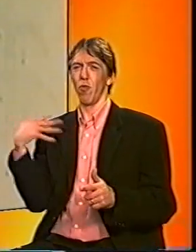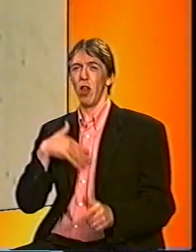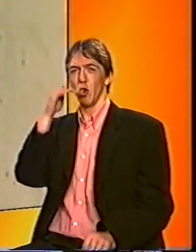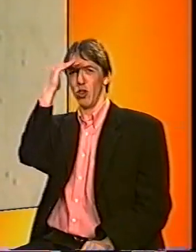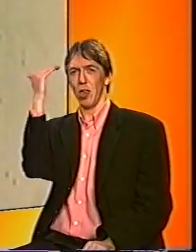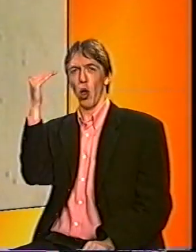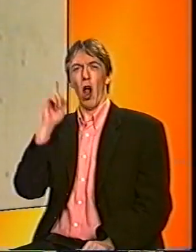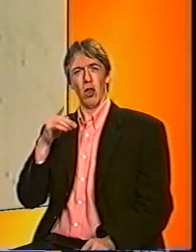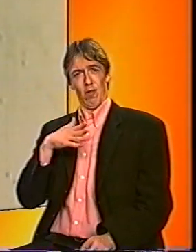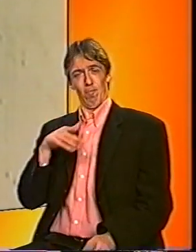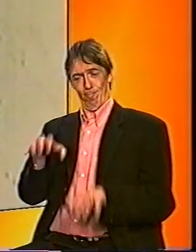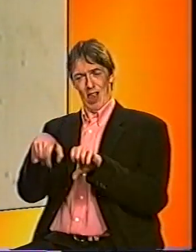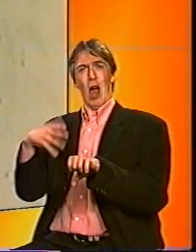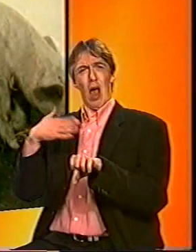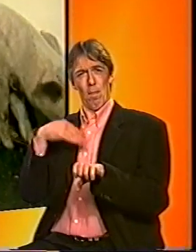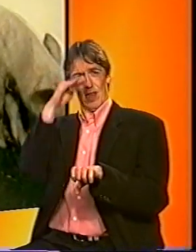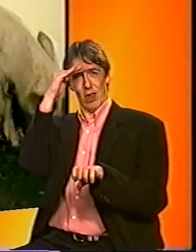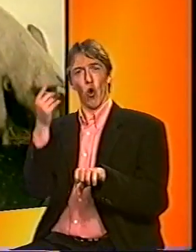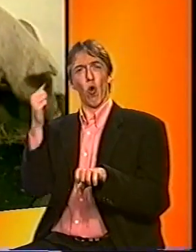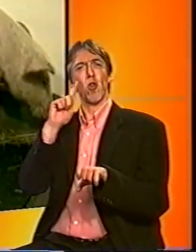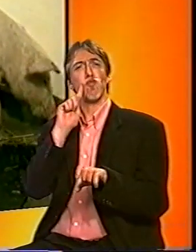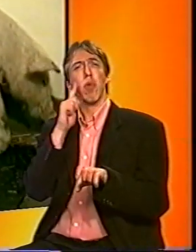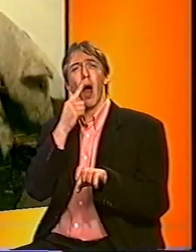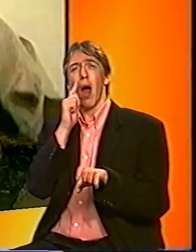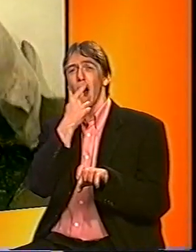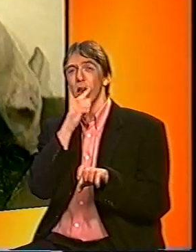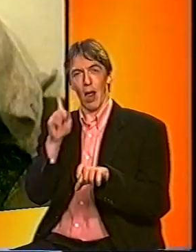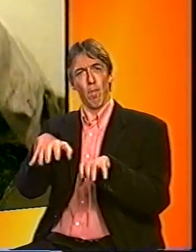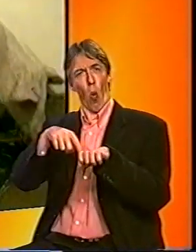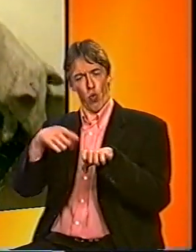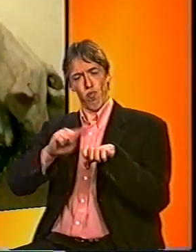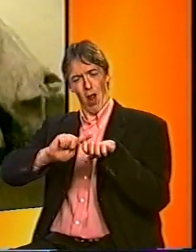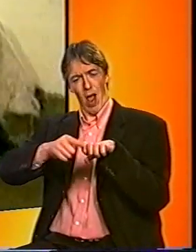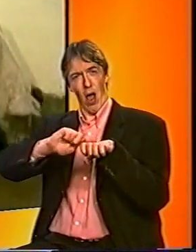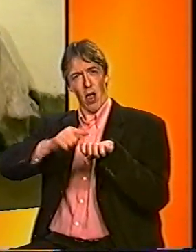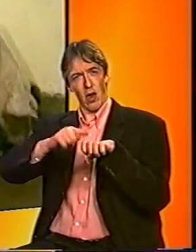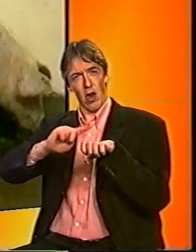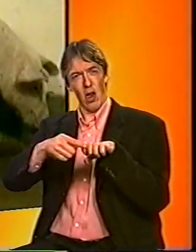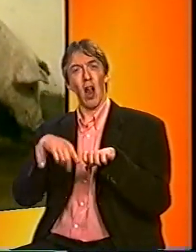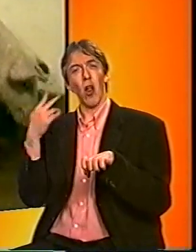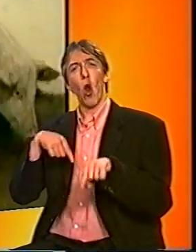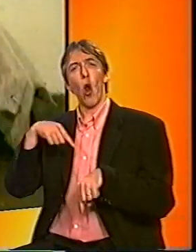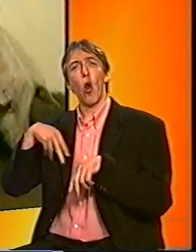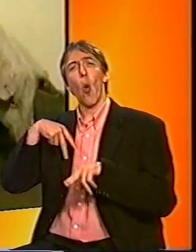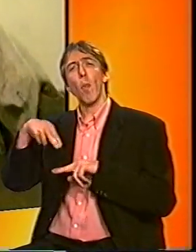blaren op hun bek en op hun poten. Uiteindelijk gaan ze heel slecht lopen en moeten ze dood worden gemaakt.